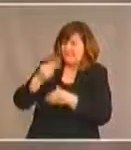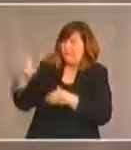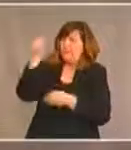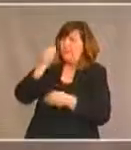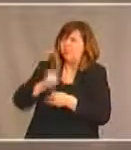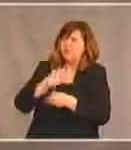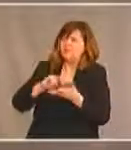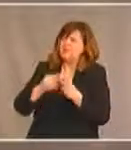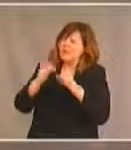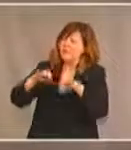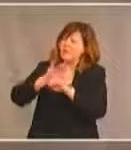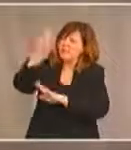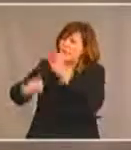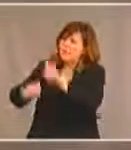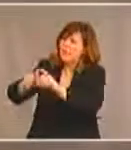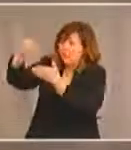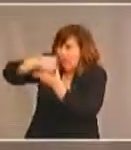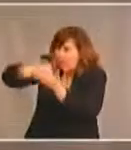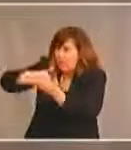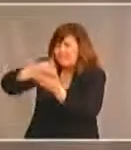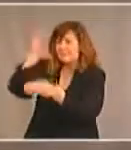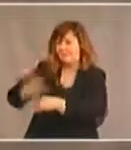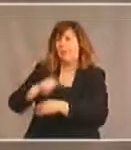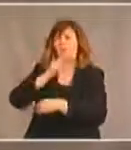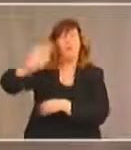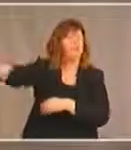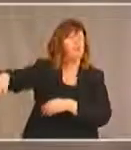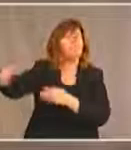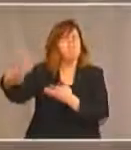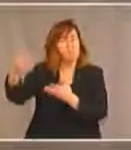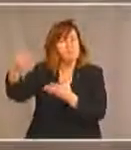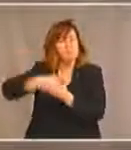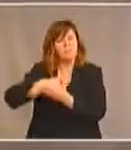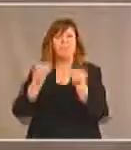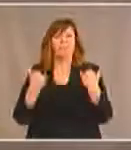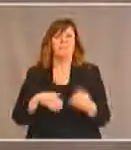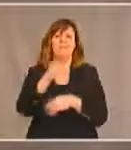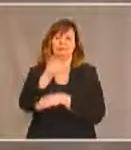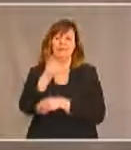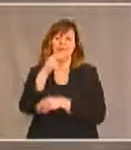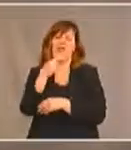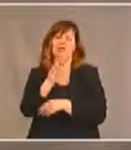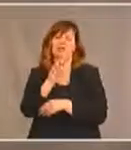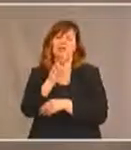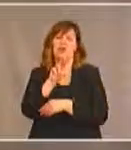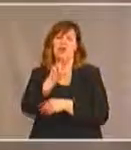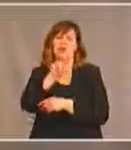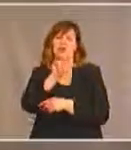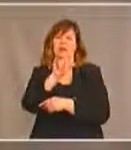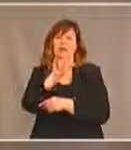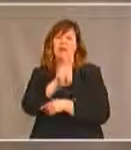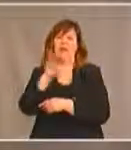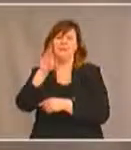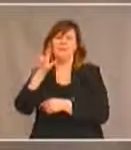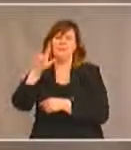mieux. Je vais maintenant vous présenter la prochaine intervenante. Madame Sherilyn Billi de la Nation Sustwaps